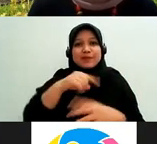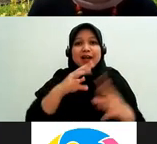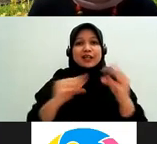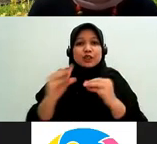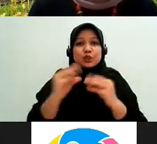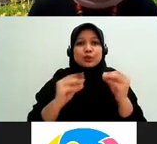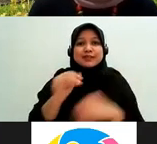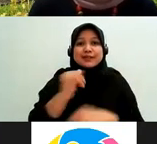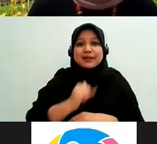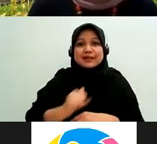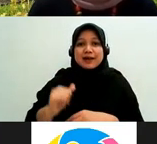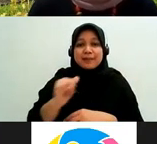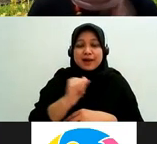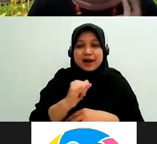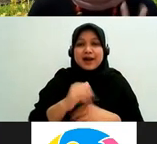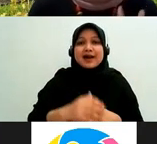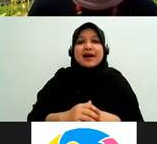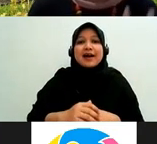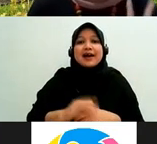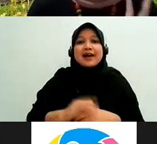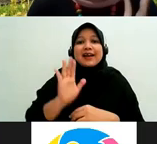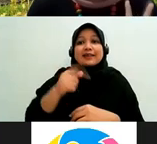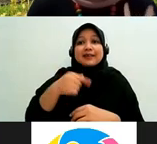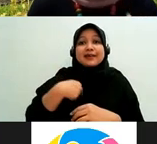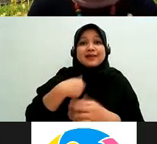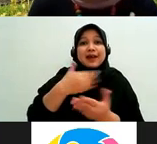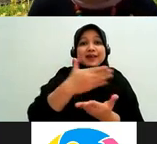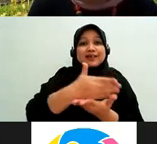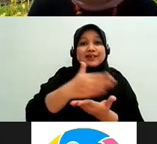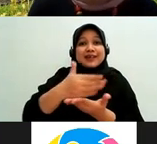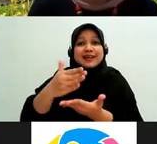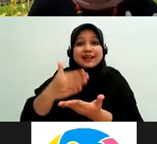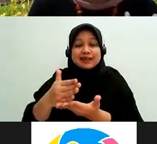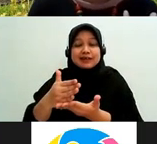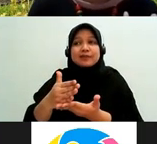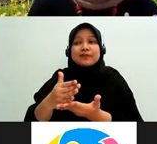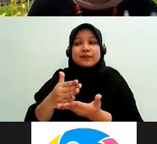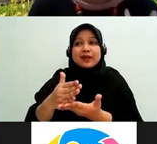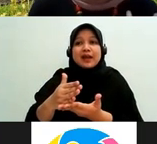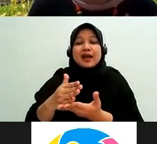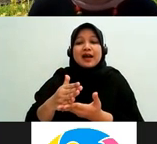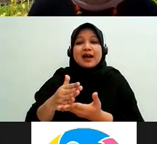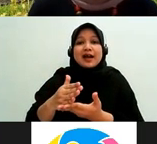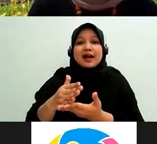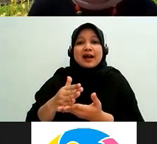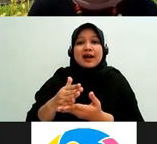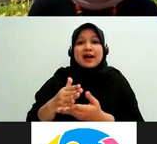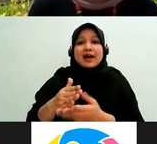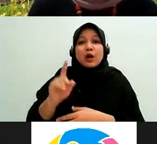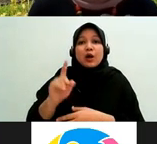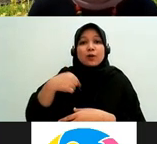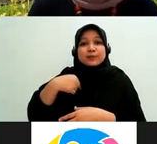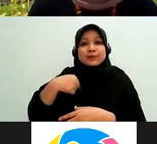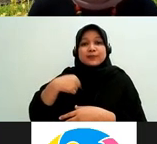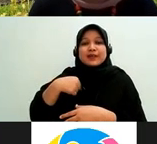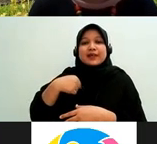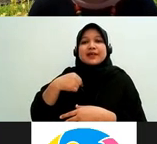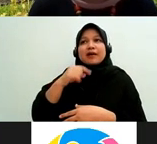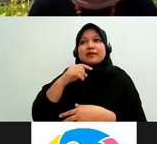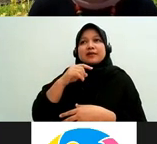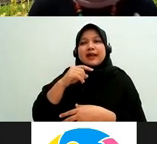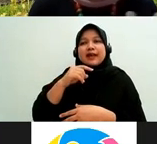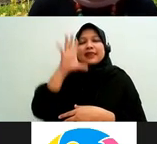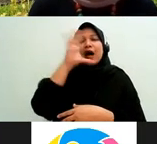saya akan coba sharing ke teman-teman kira-kira sepemahaman saya orang yang familiar terhadap sistem peradilan proses